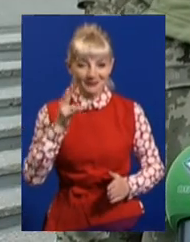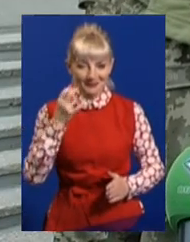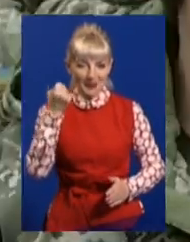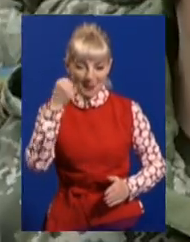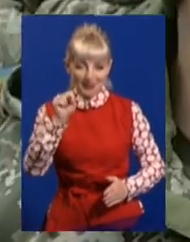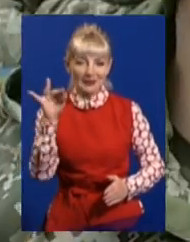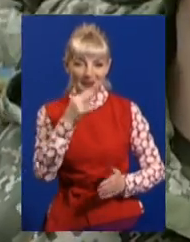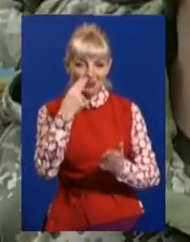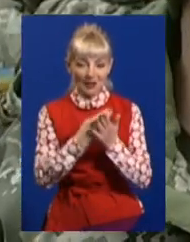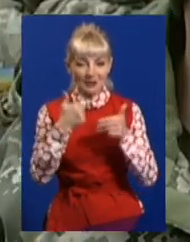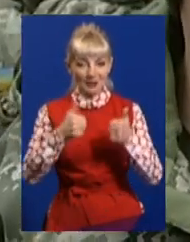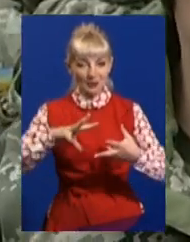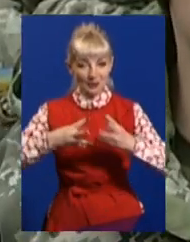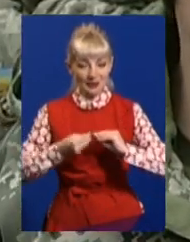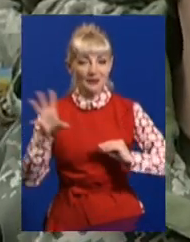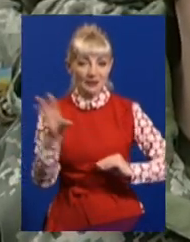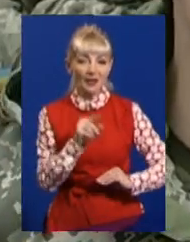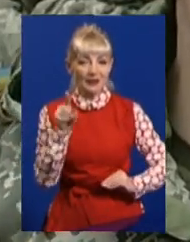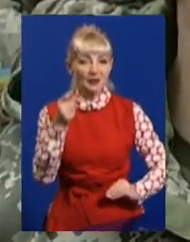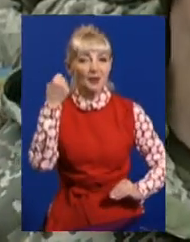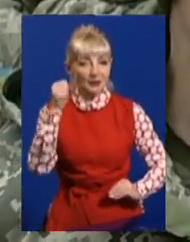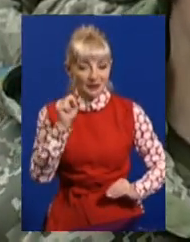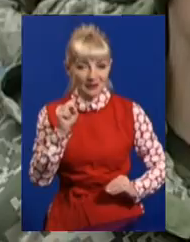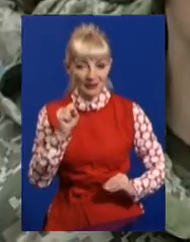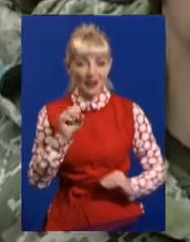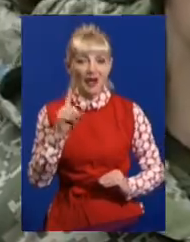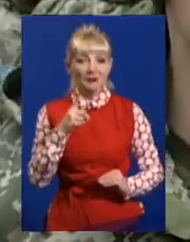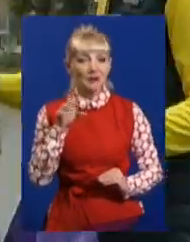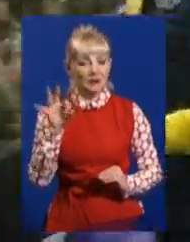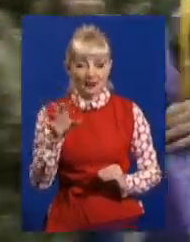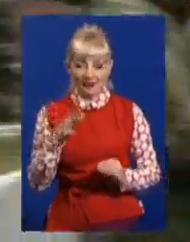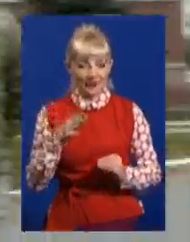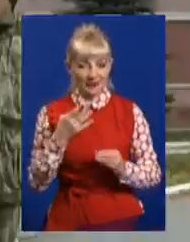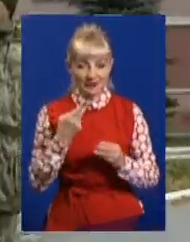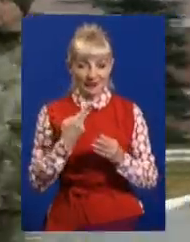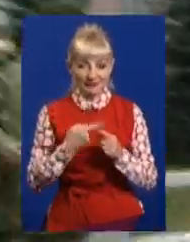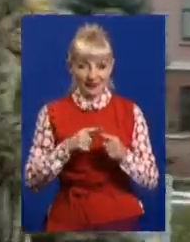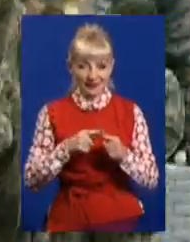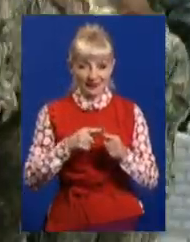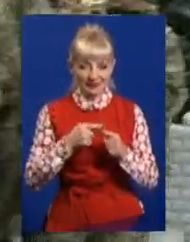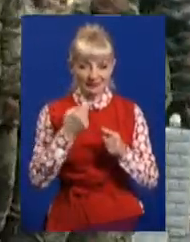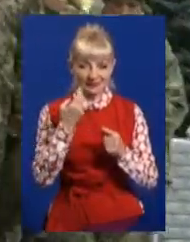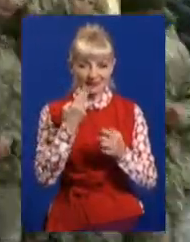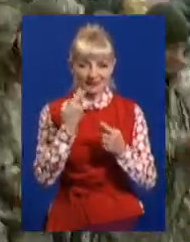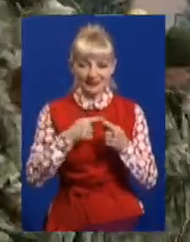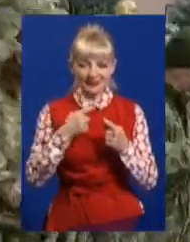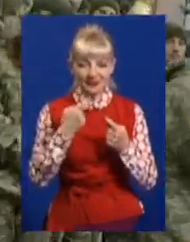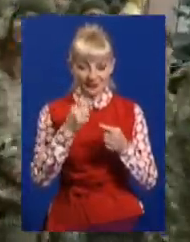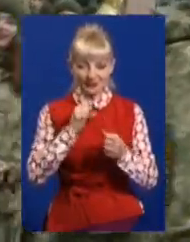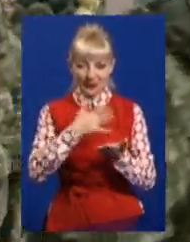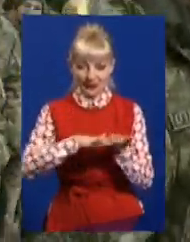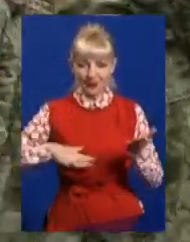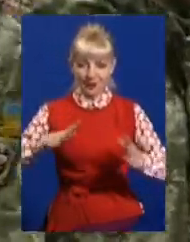гарні результати. Вони всі вже переможців, тому що вони не склали руки, не здалися. Через отримання травми Василю було важко тренуватись,